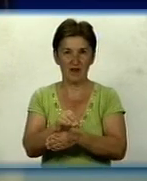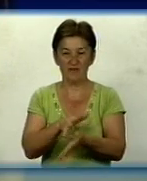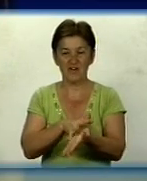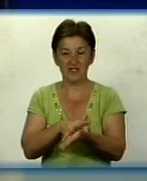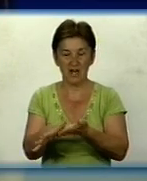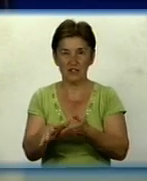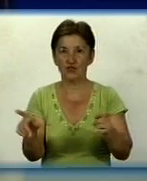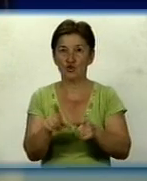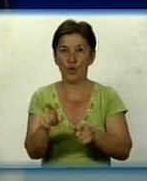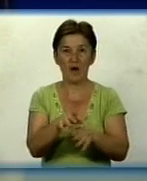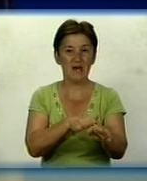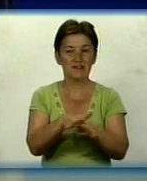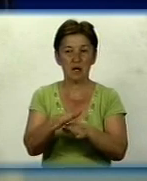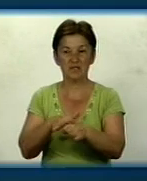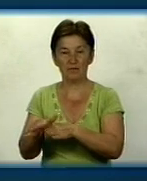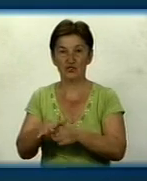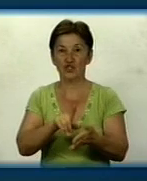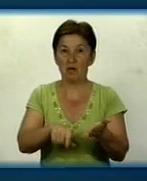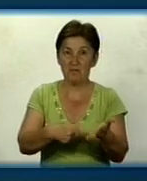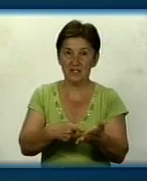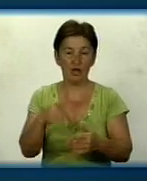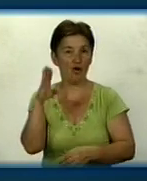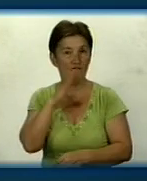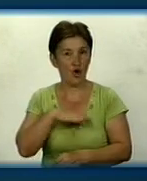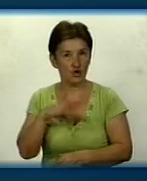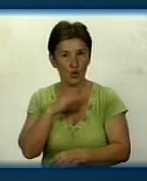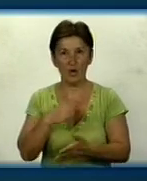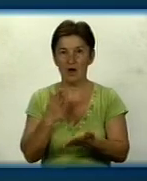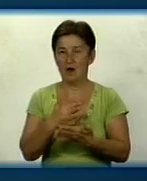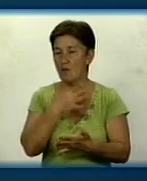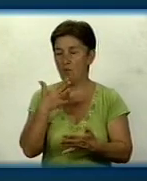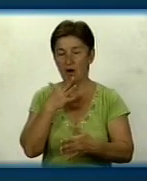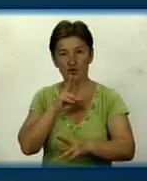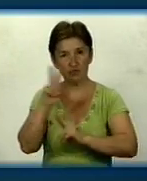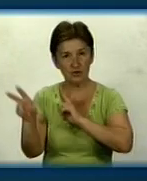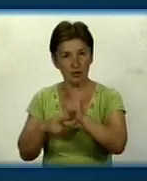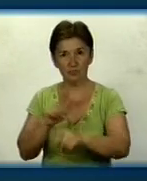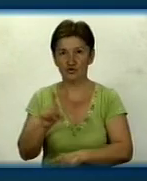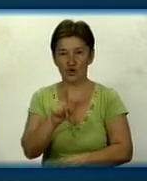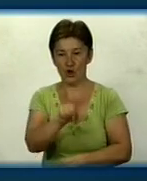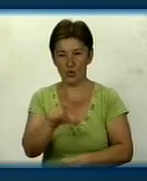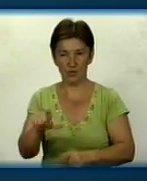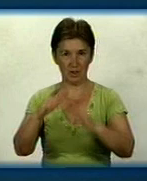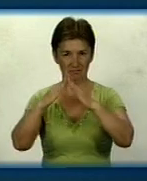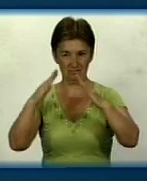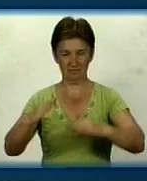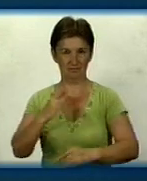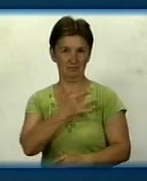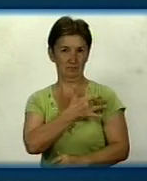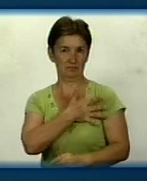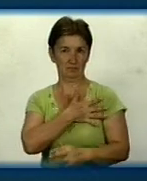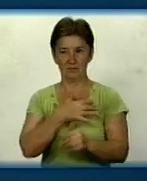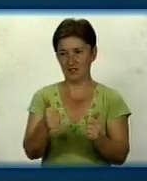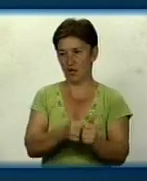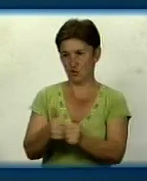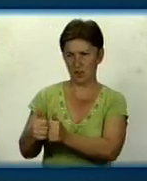забезпечити місто водою. І ми на сьогоднішній день маємо дуже багато скарг з того приводу, що люди приватного сектора скаржаться на своїх сусідів,